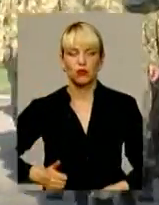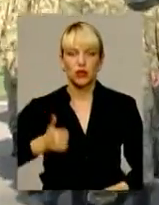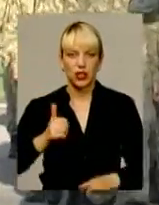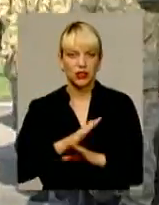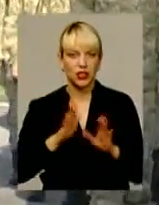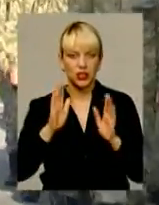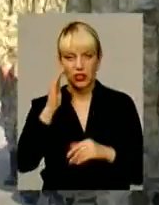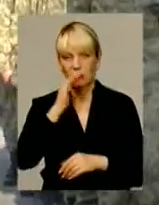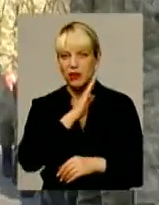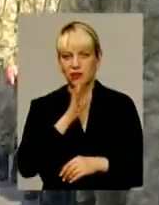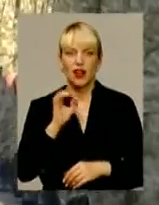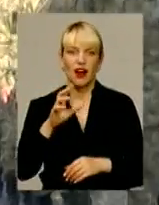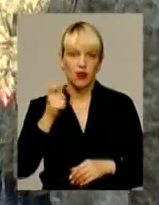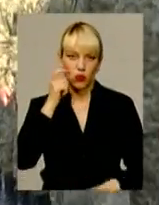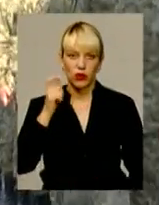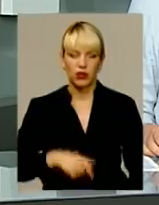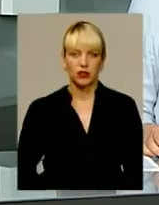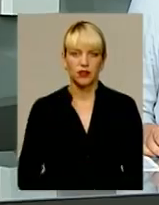не лише батьки, а й уся країна.